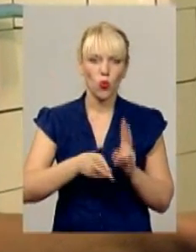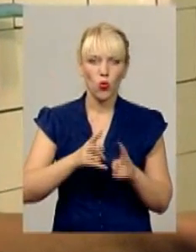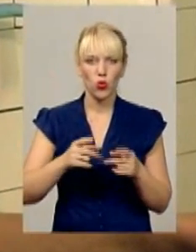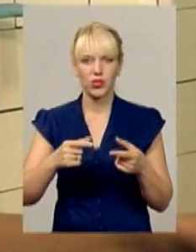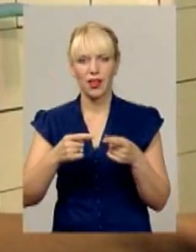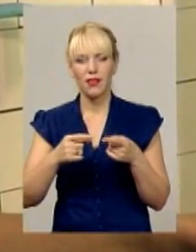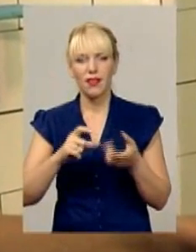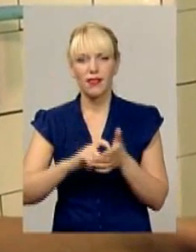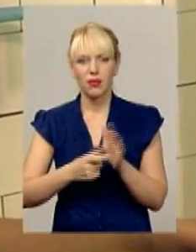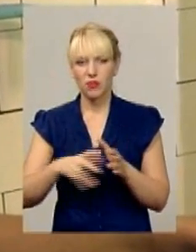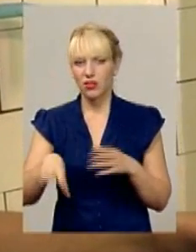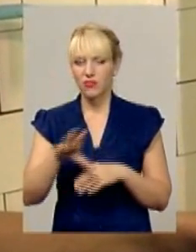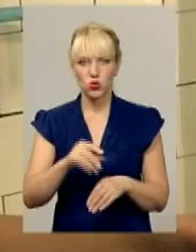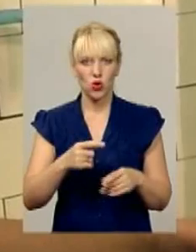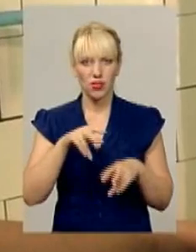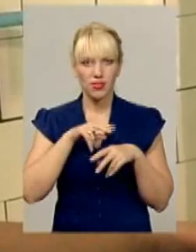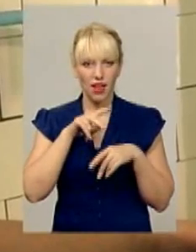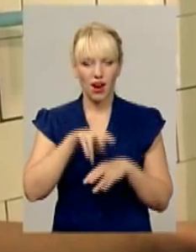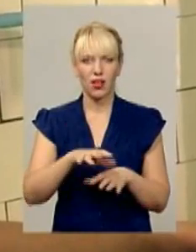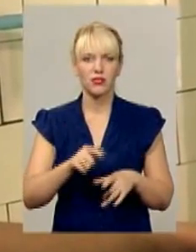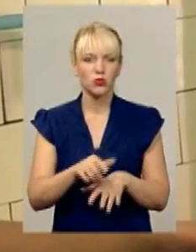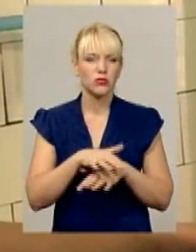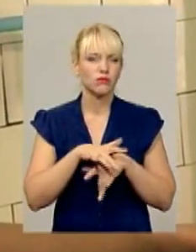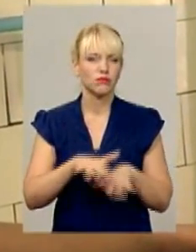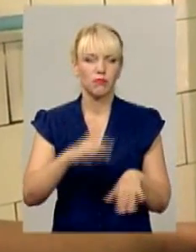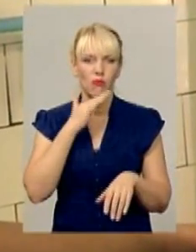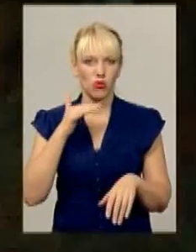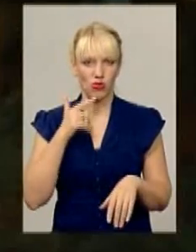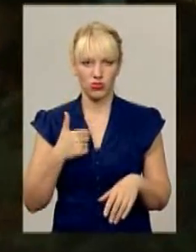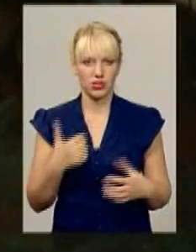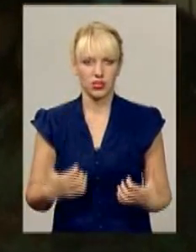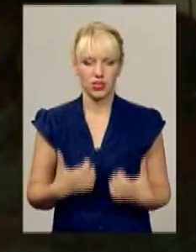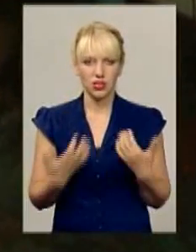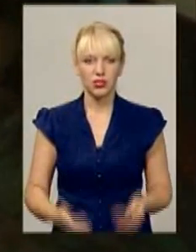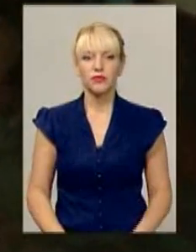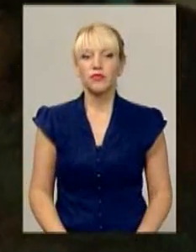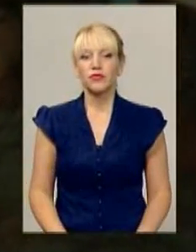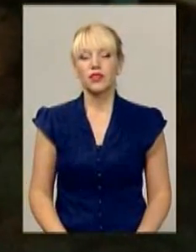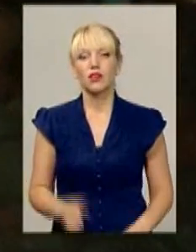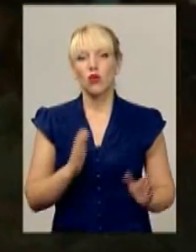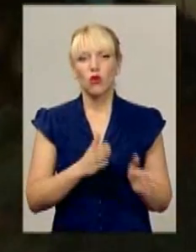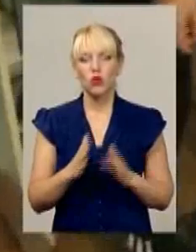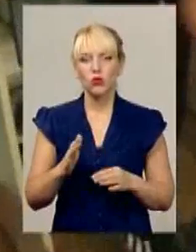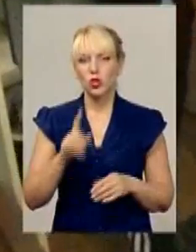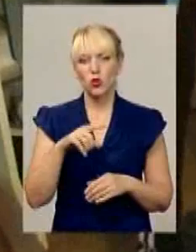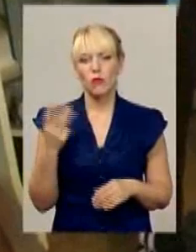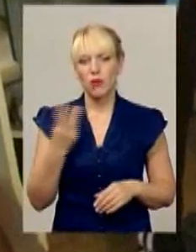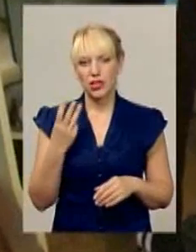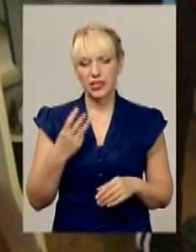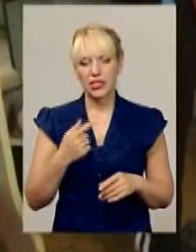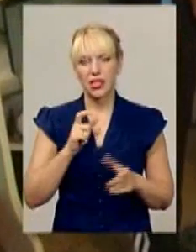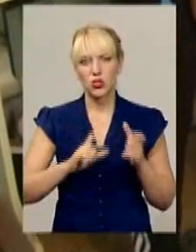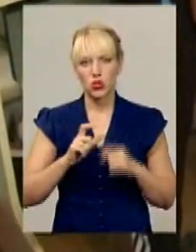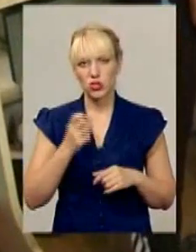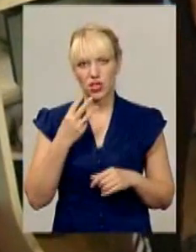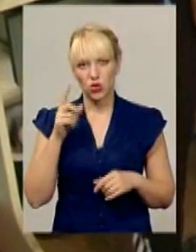Де не подивись, кругом таракан. Вночі тут взагалі спасу немає від них. Гуртожиток номер три на інститутській 12-1